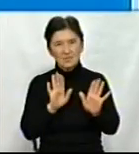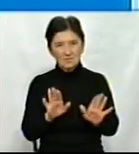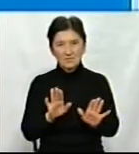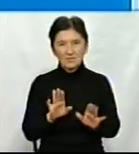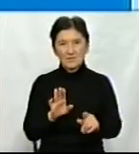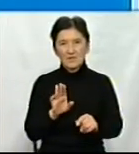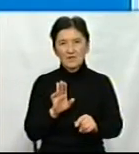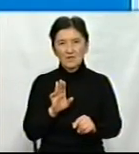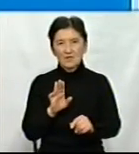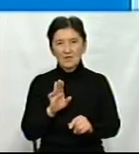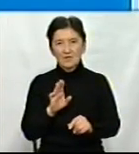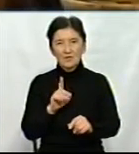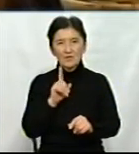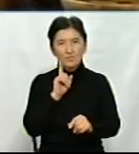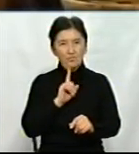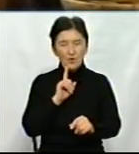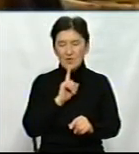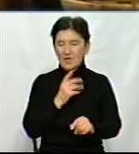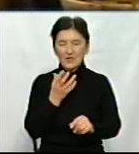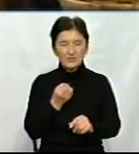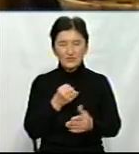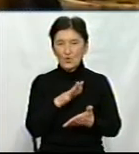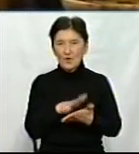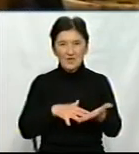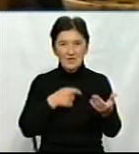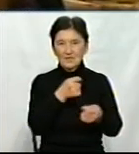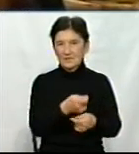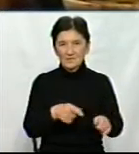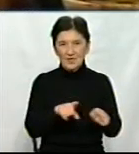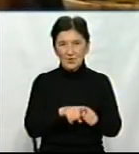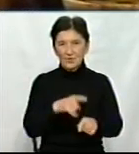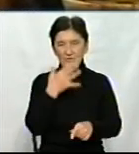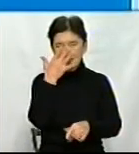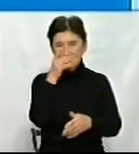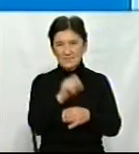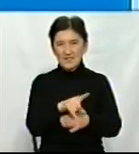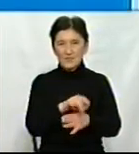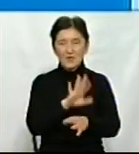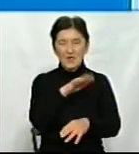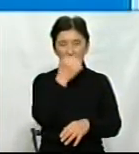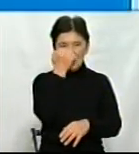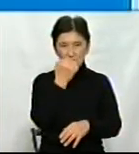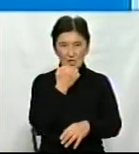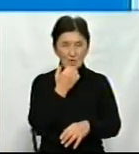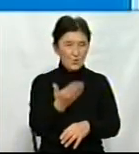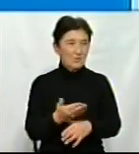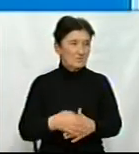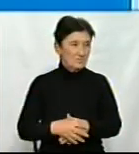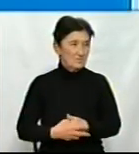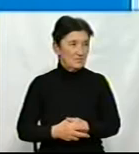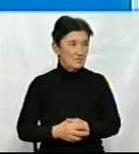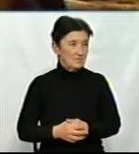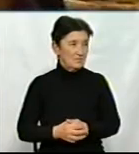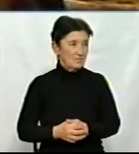так би мовити, Ми цим поки що не задавались цією задачею. Дуже вас дякую. що не ці об'єми для